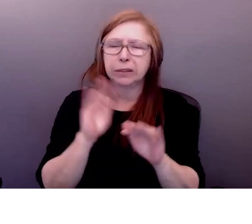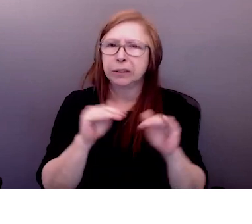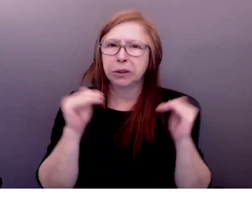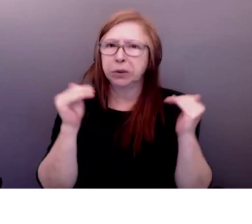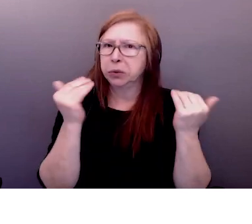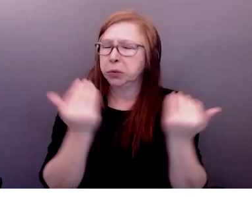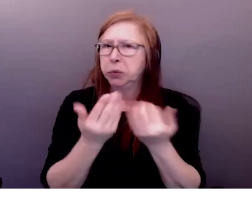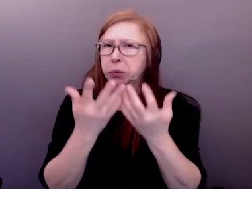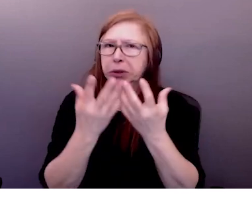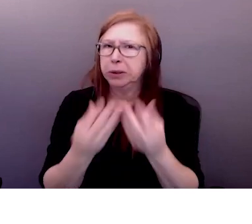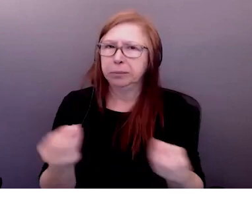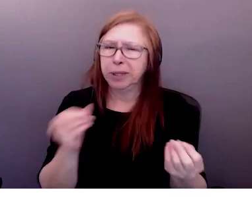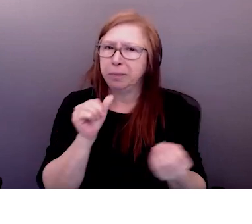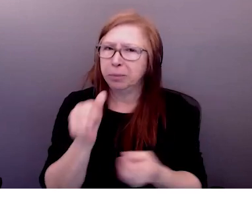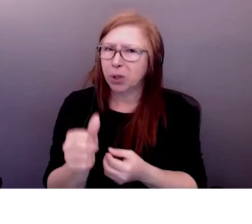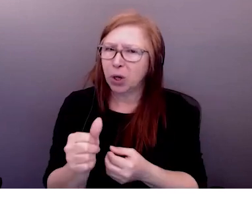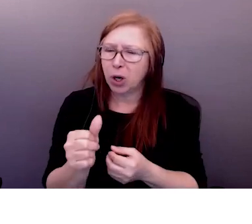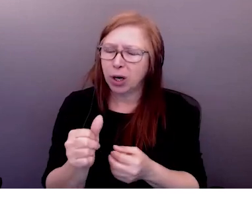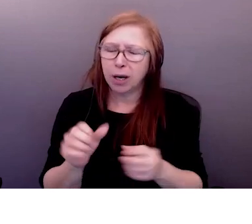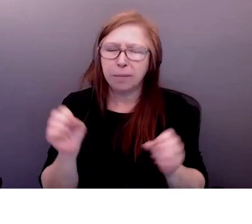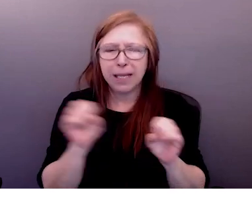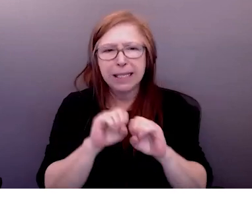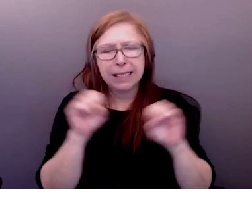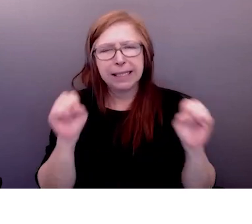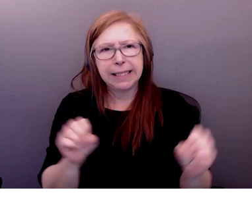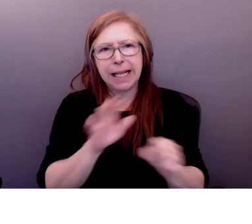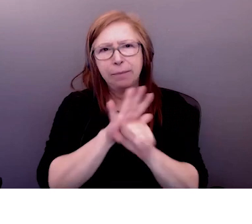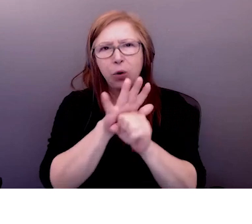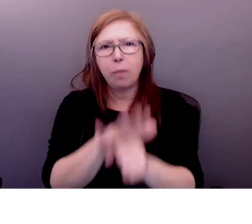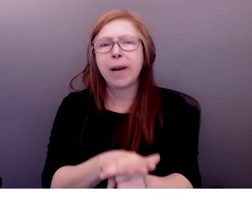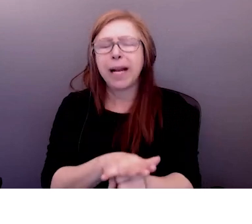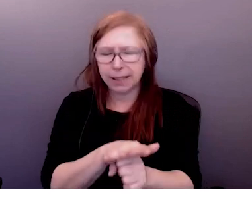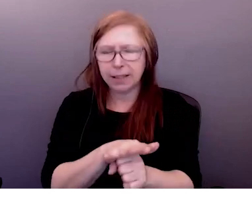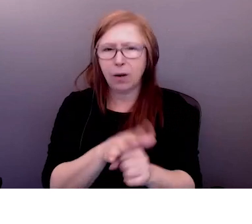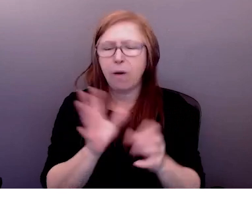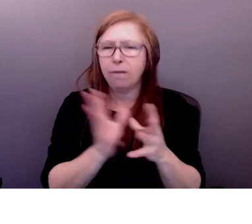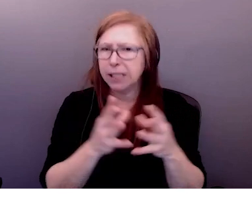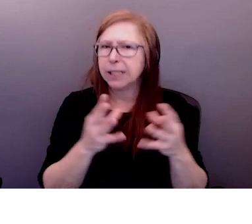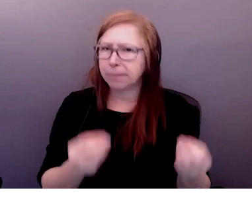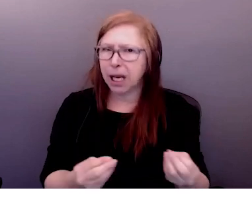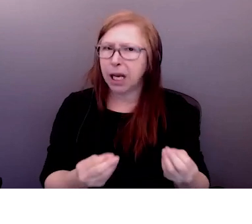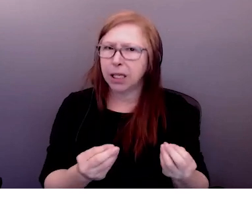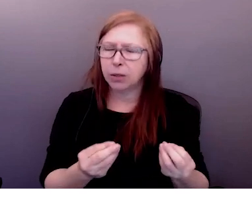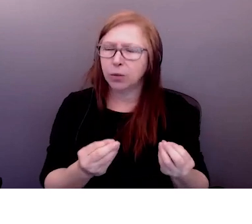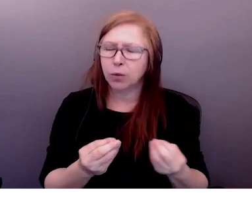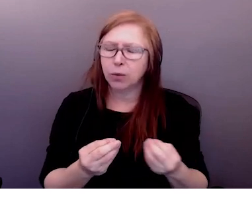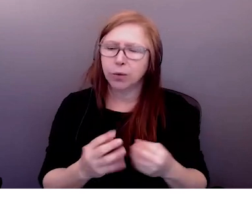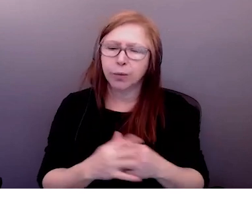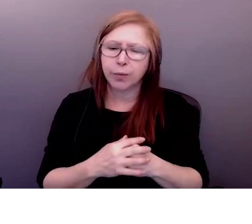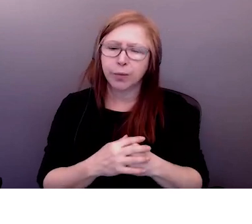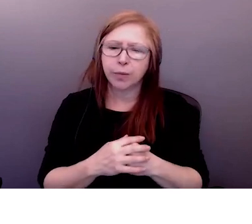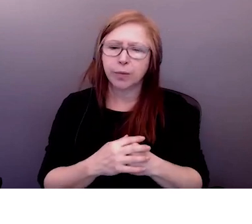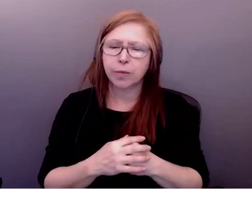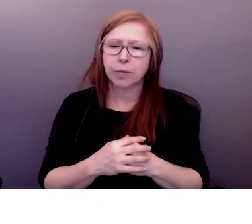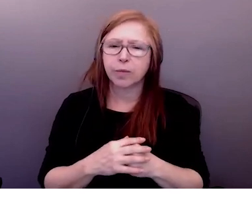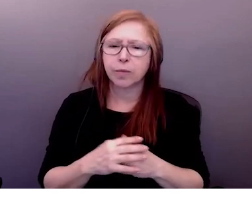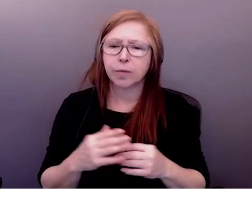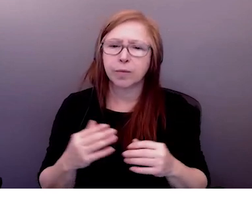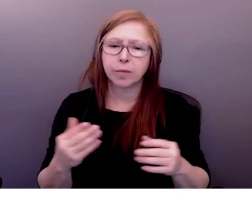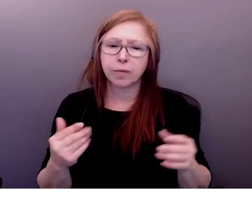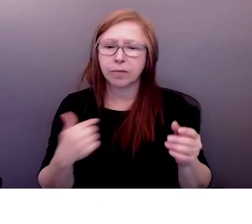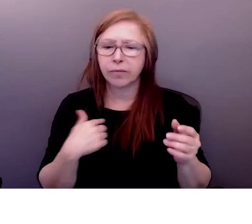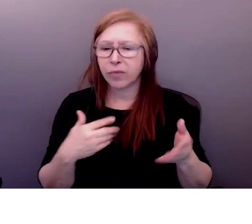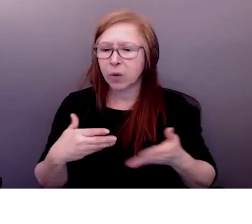c'est là où on est structuré dans l'histoire cela veut dire qu'on a un avantage qui n'est pas gagné donc quels sont les termes que nous avons pour